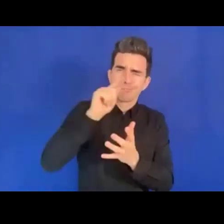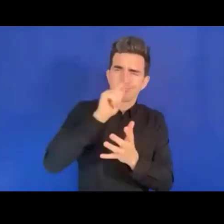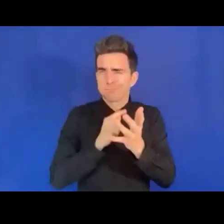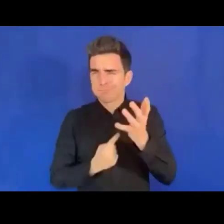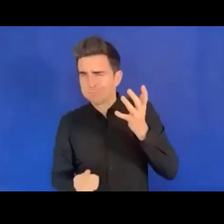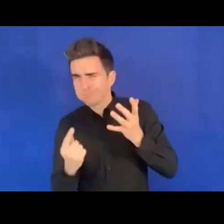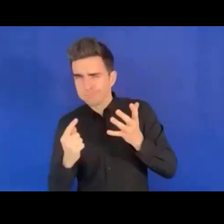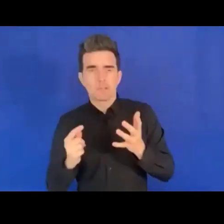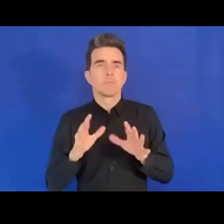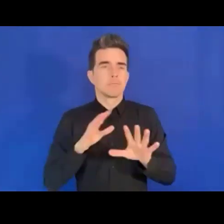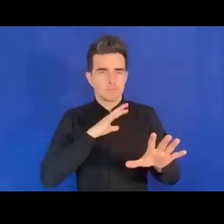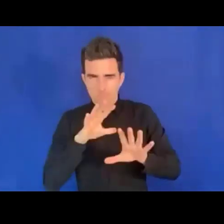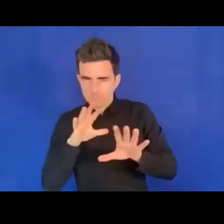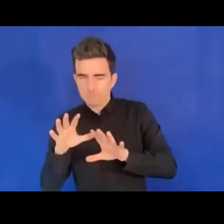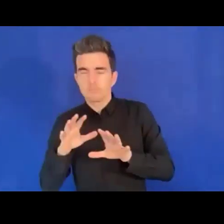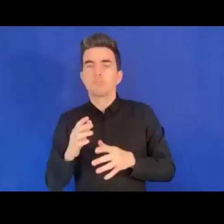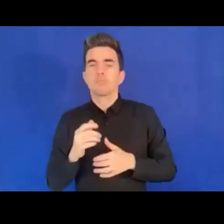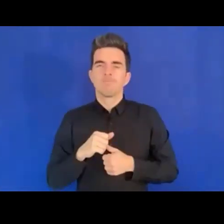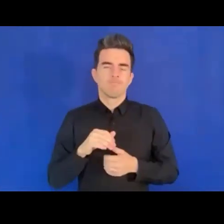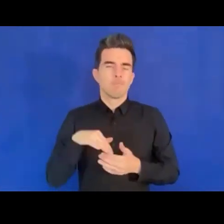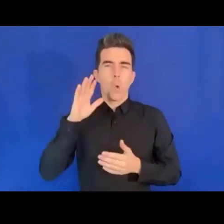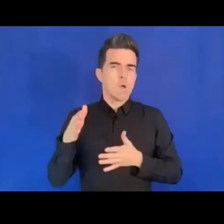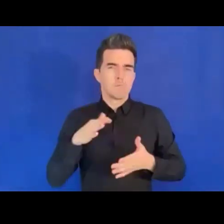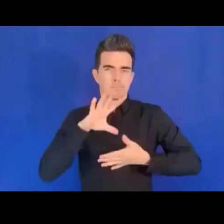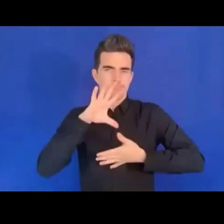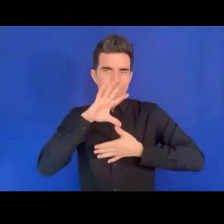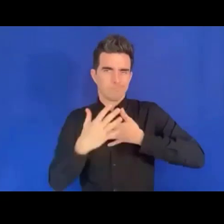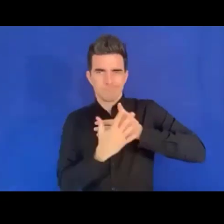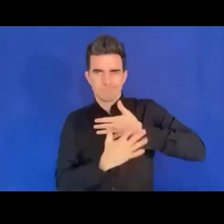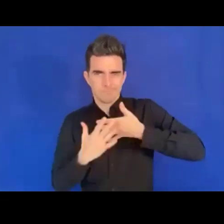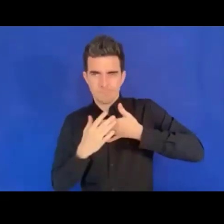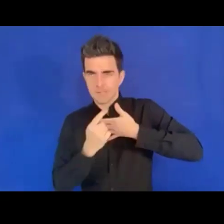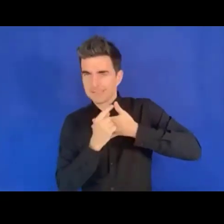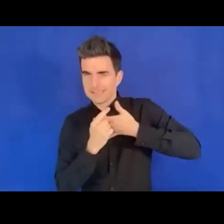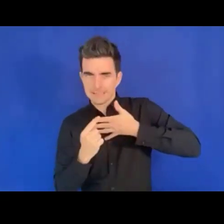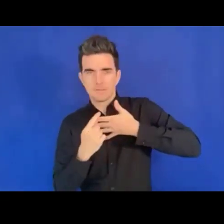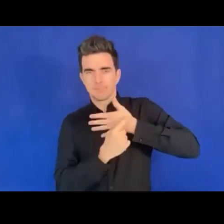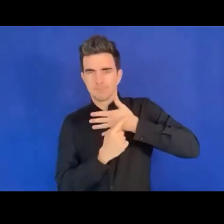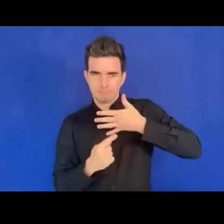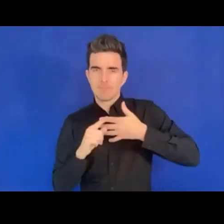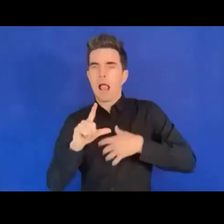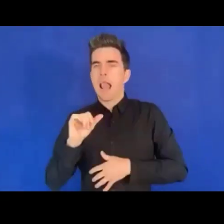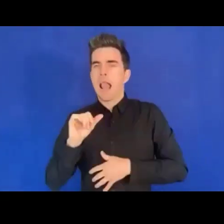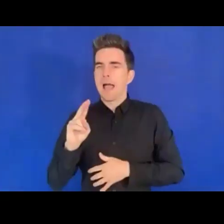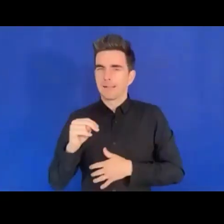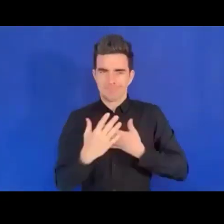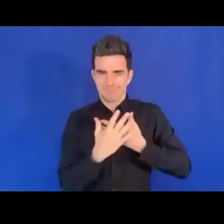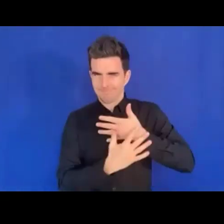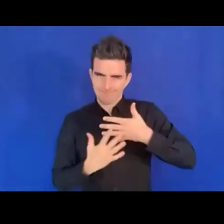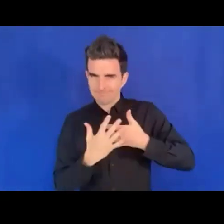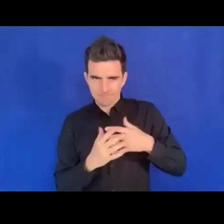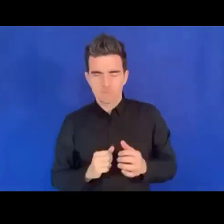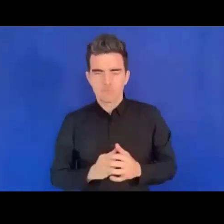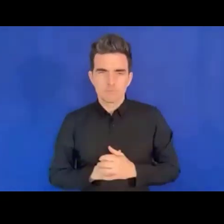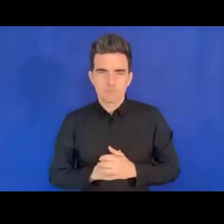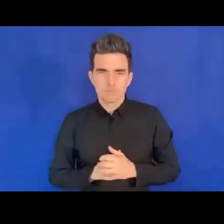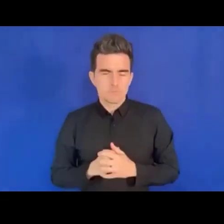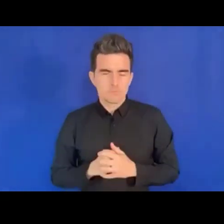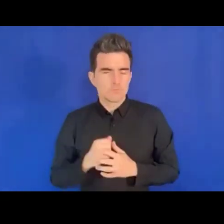des Caraïbes. Il y en avait des experts qui travaillaient pour améliorer cet outil. Nous avons également l